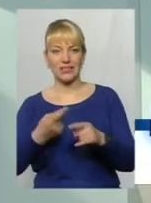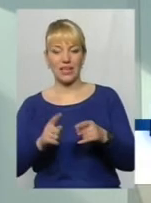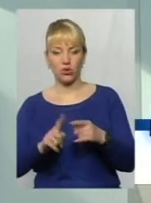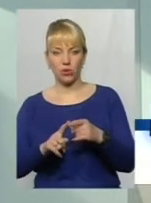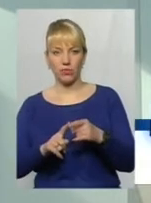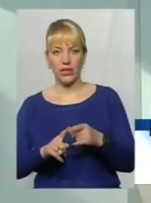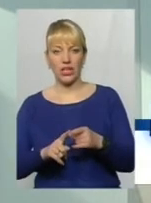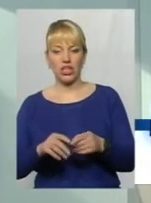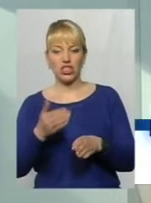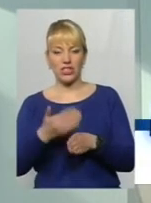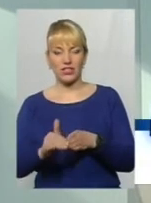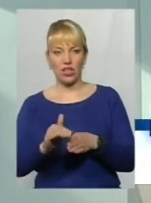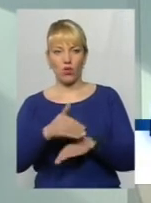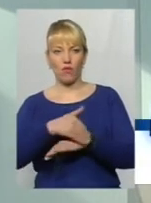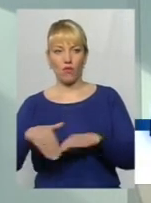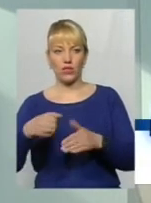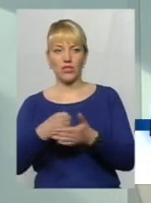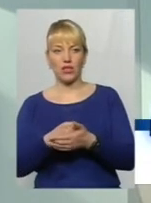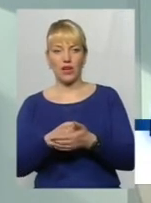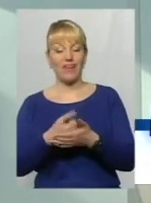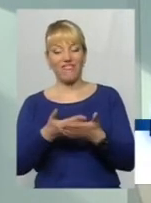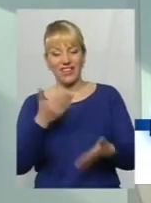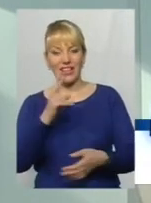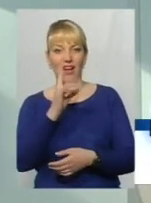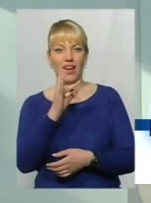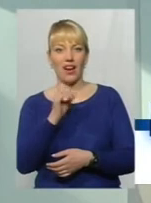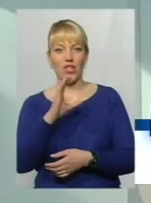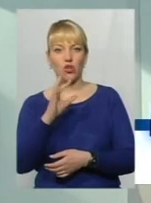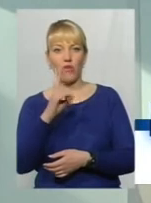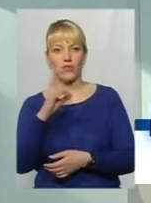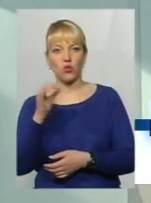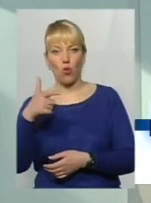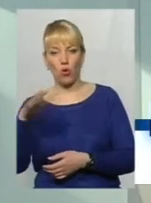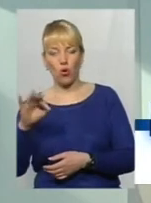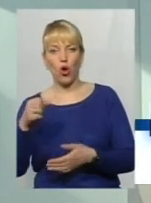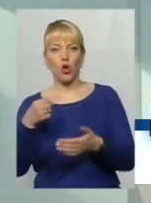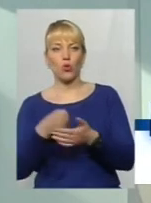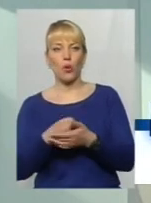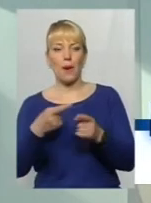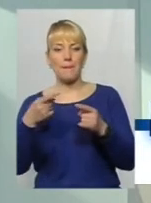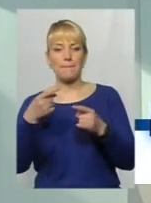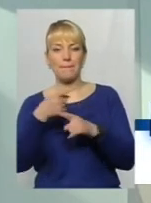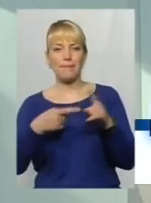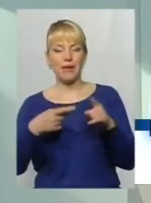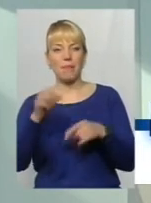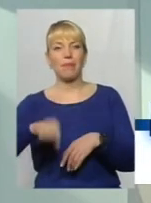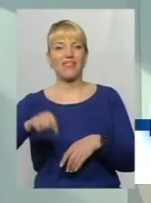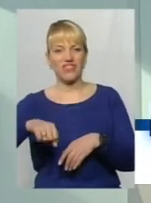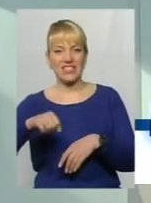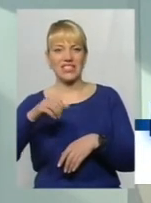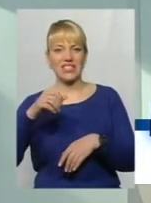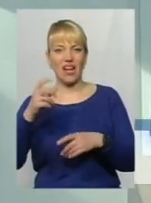частину вулиці. Це від Красовського до півзавода. Оцей кусок ще мають доробити.